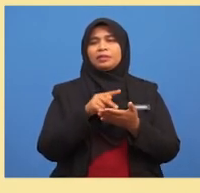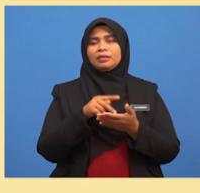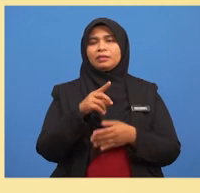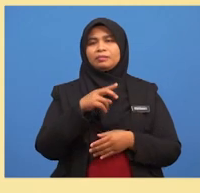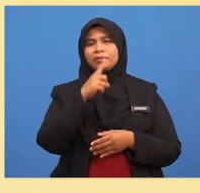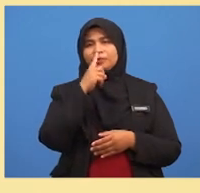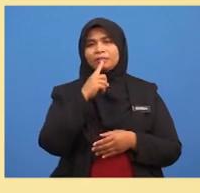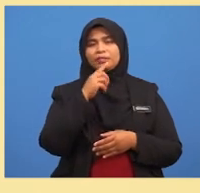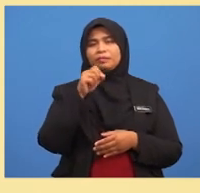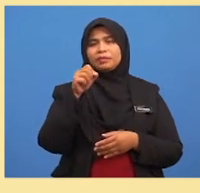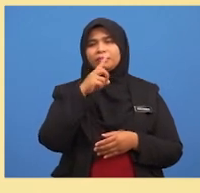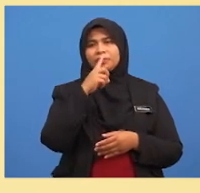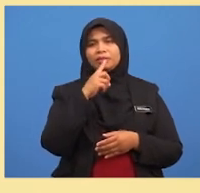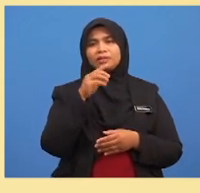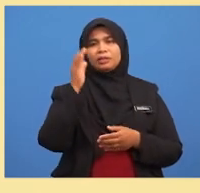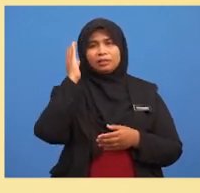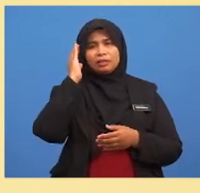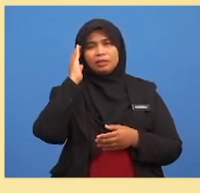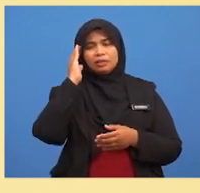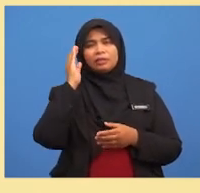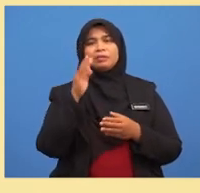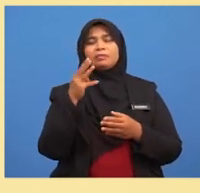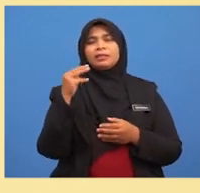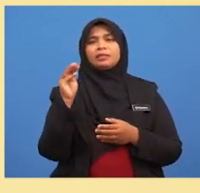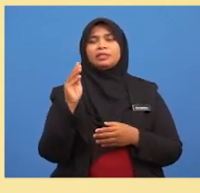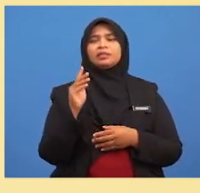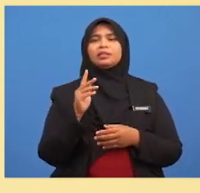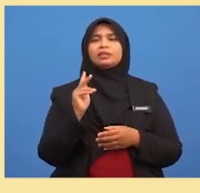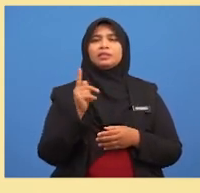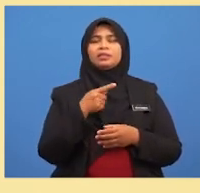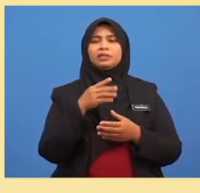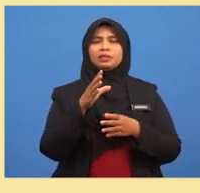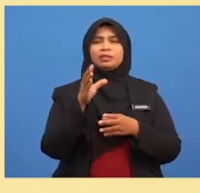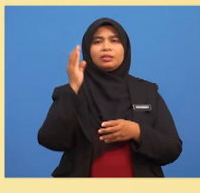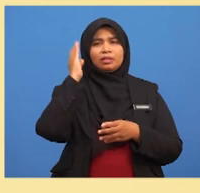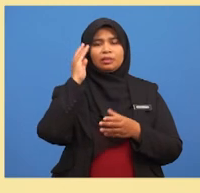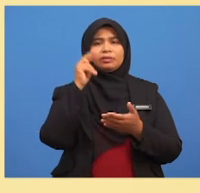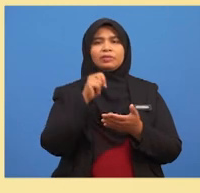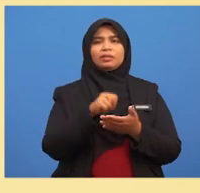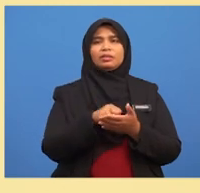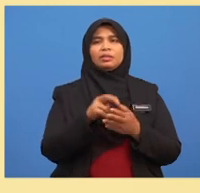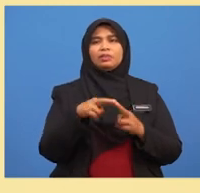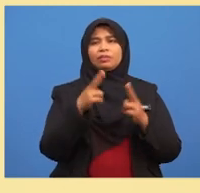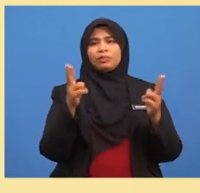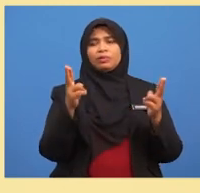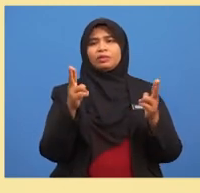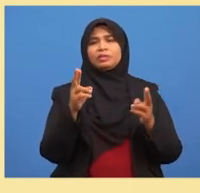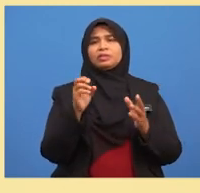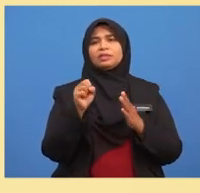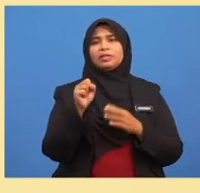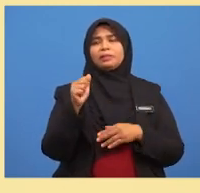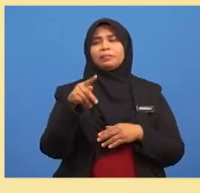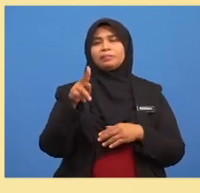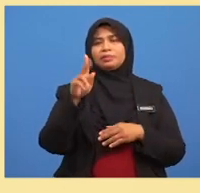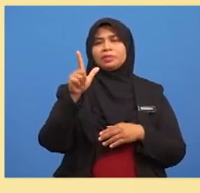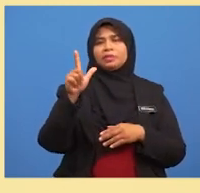merah iaitu nilai X diketahui Maka nilai ruang sampel sebenar juga boleh diperoleh